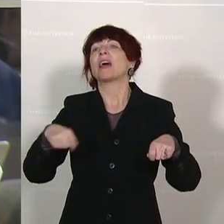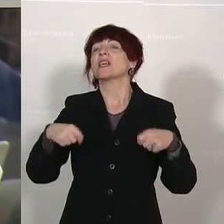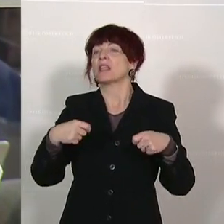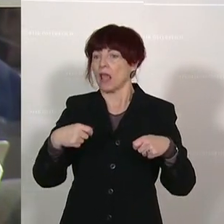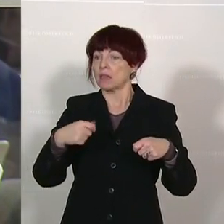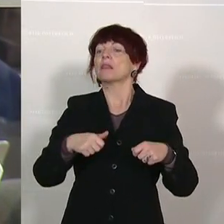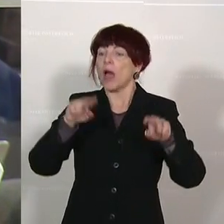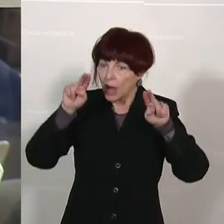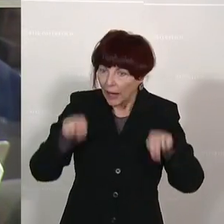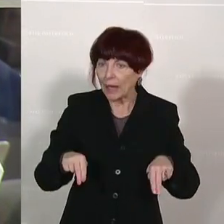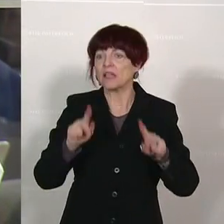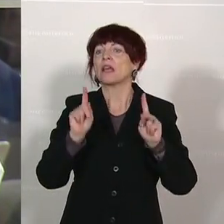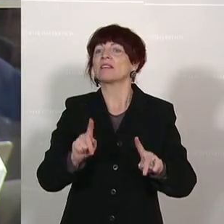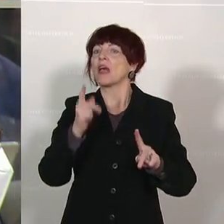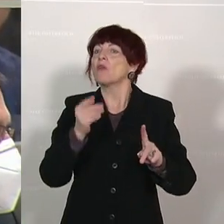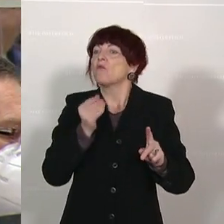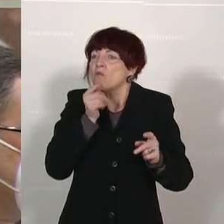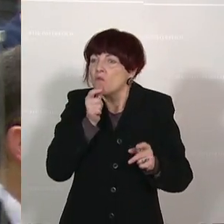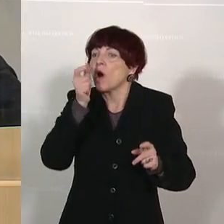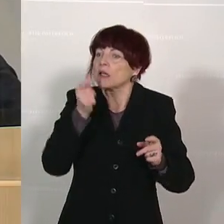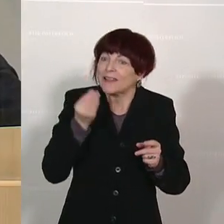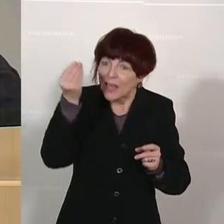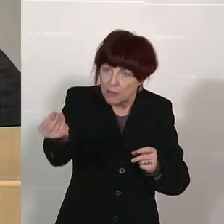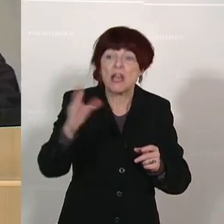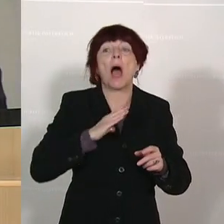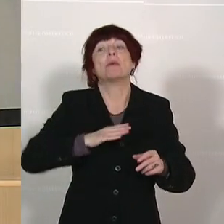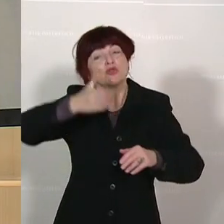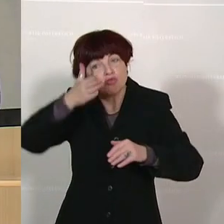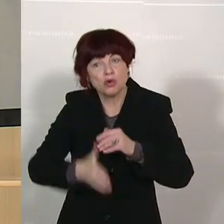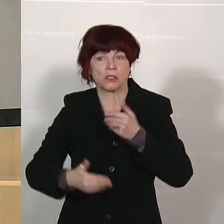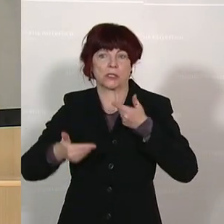erst am Schluss der Sitzung zu erteilen. Vielen Dank.